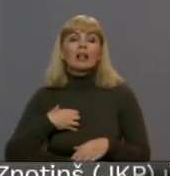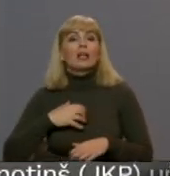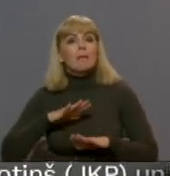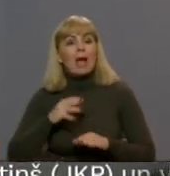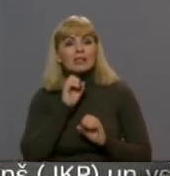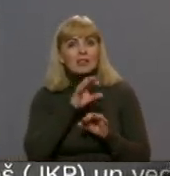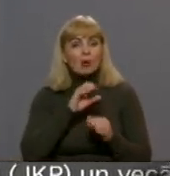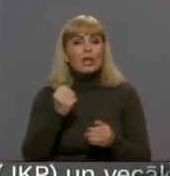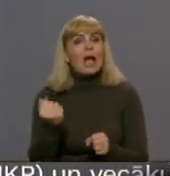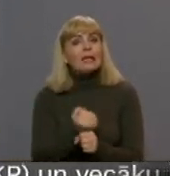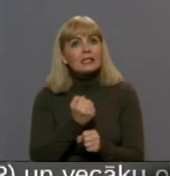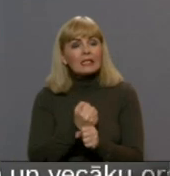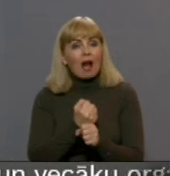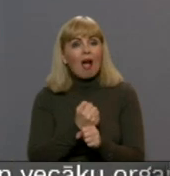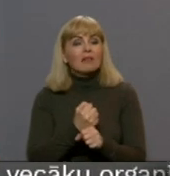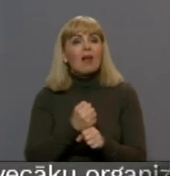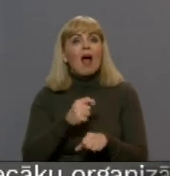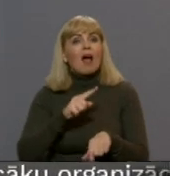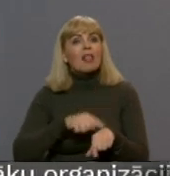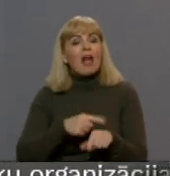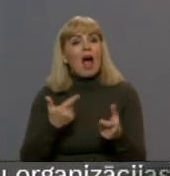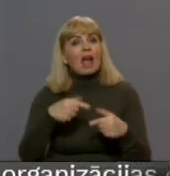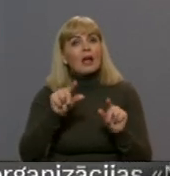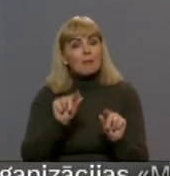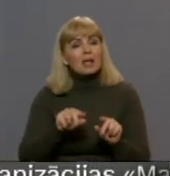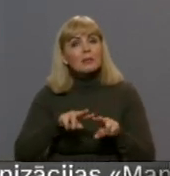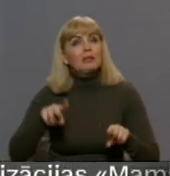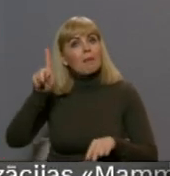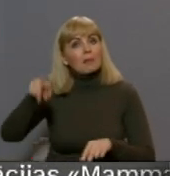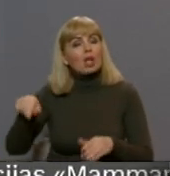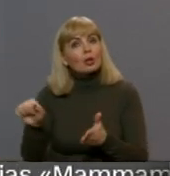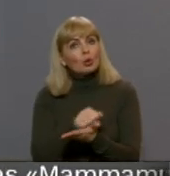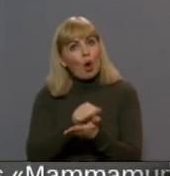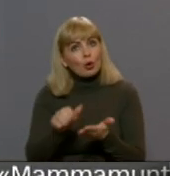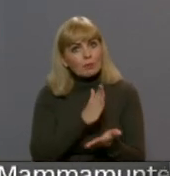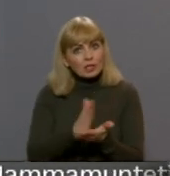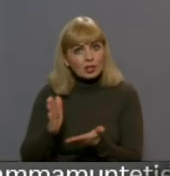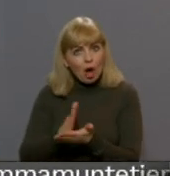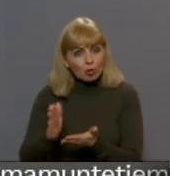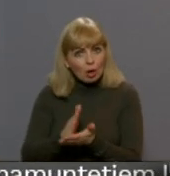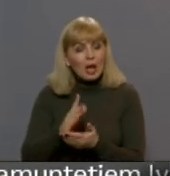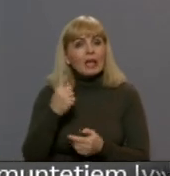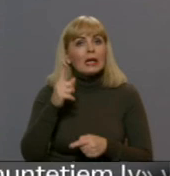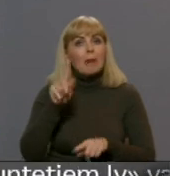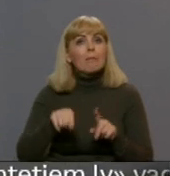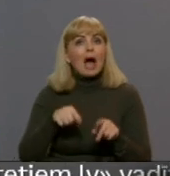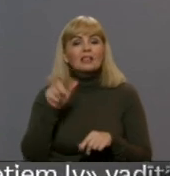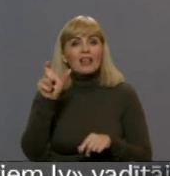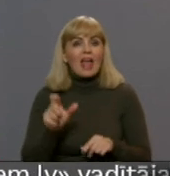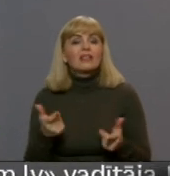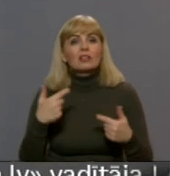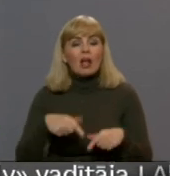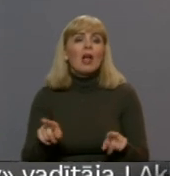ka tu izstrādātu nav paspējuši laika trūkuma dēļ. Ministrija pieprasījusi dokumentus sakārtot vien pāris nedēļa laikā. Mēs gan